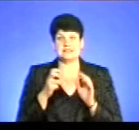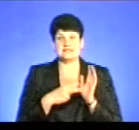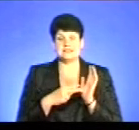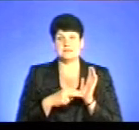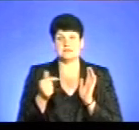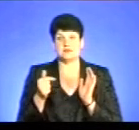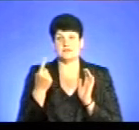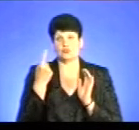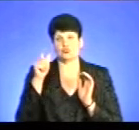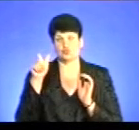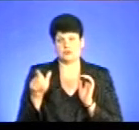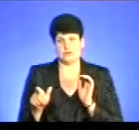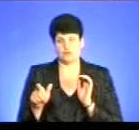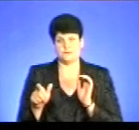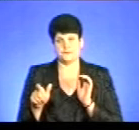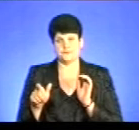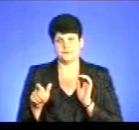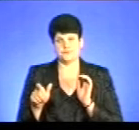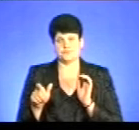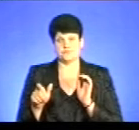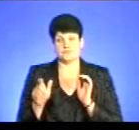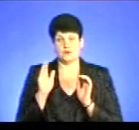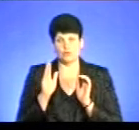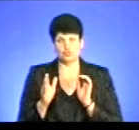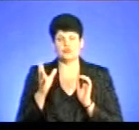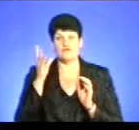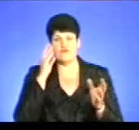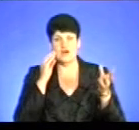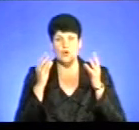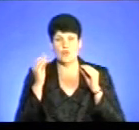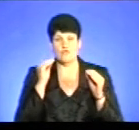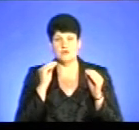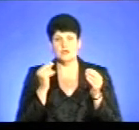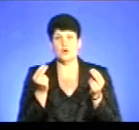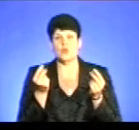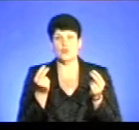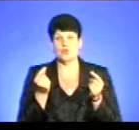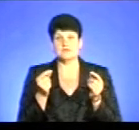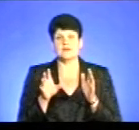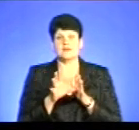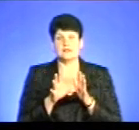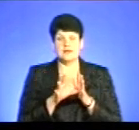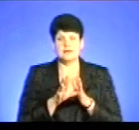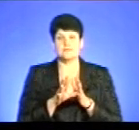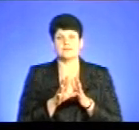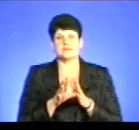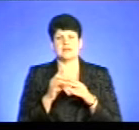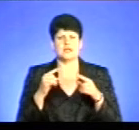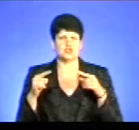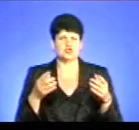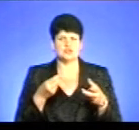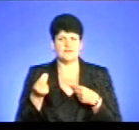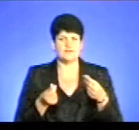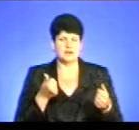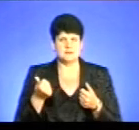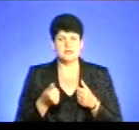одну особу. Тобто будуть враховані кошти і на енергоносії, і на інші виплати, тому